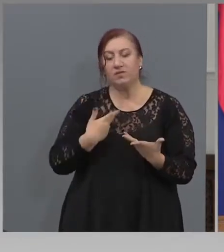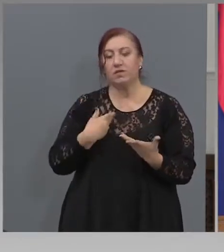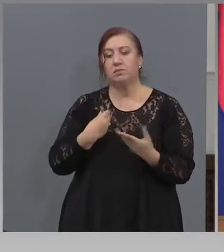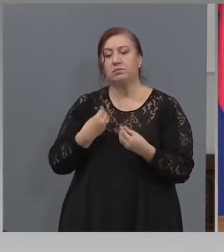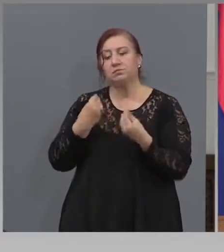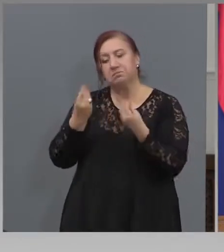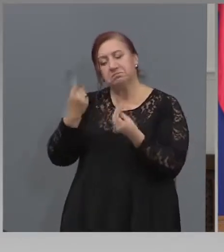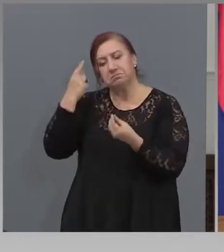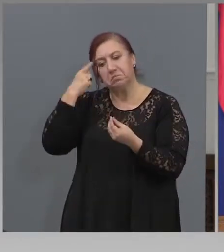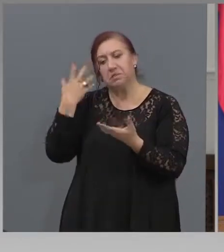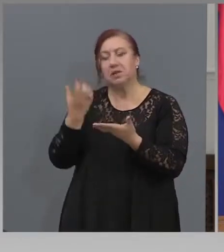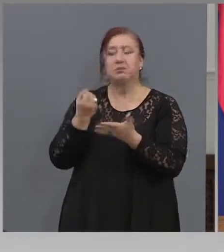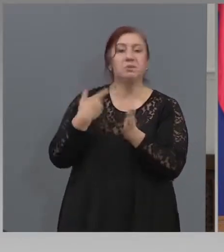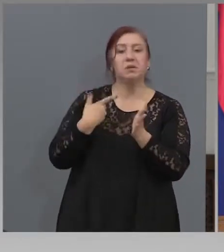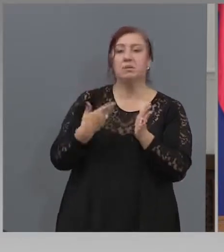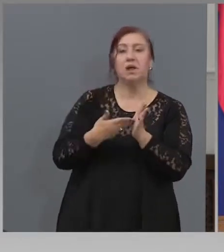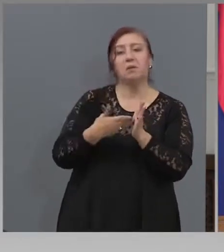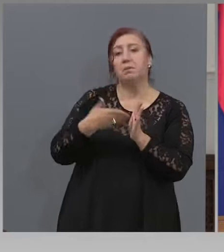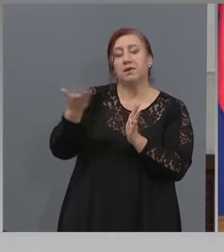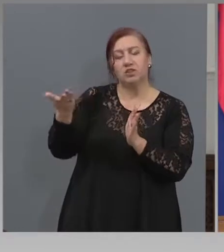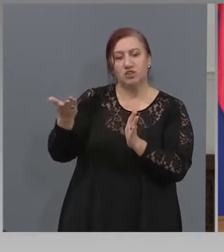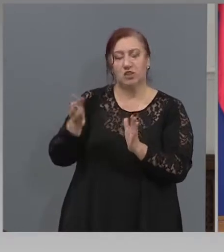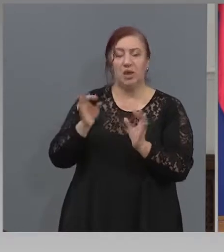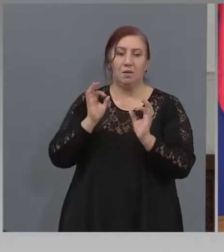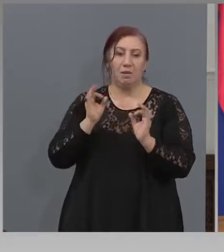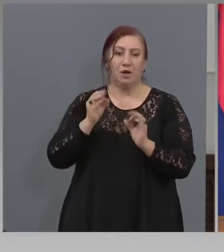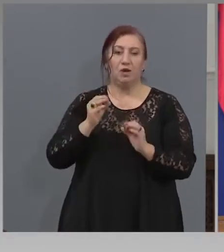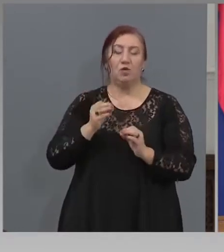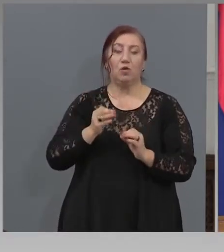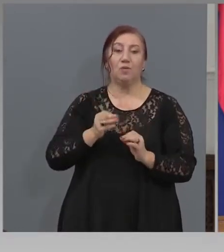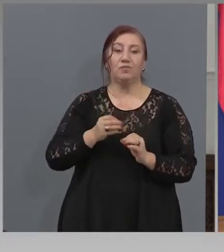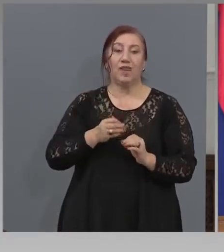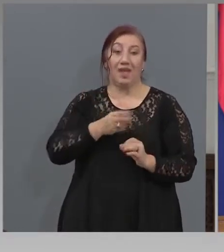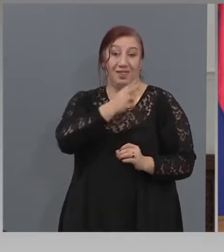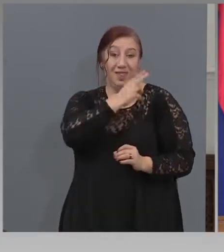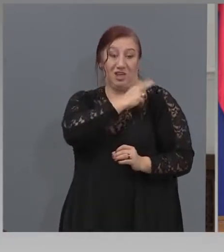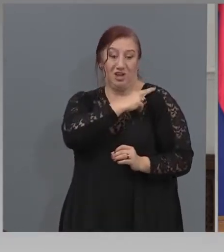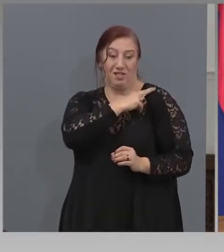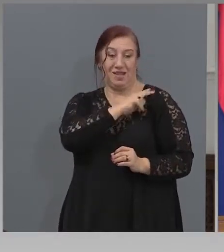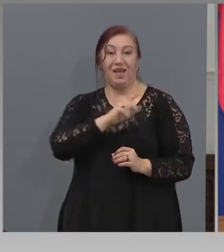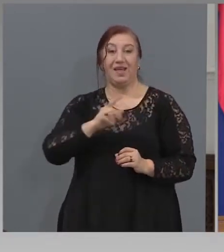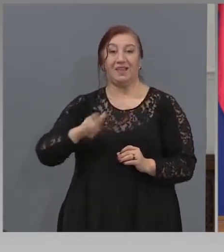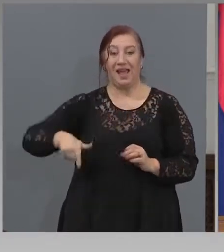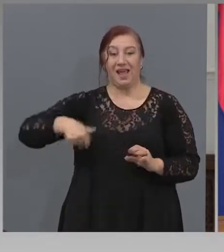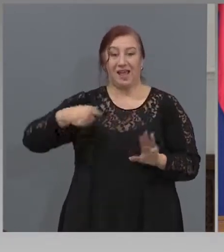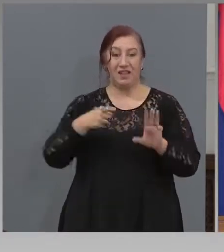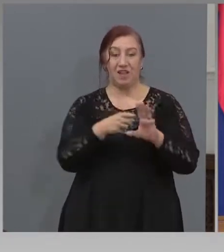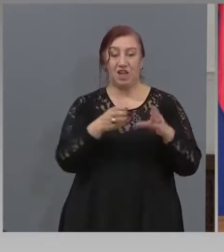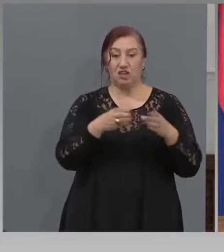на генералния штаб е адмирал и той беше до него. Може би за това.